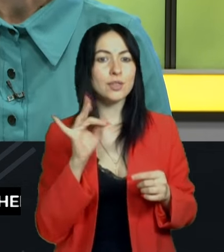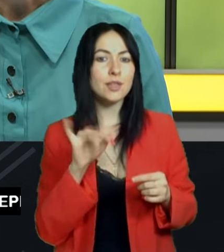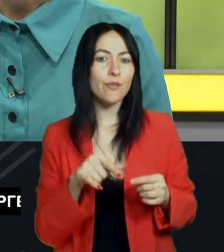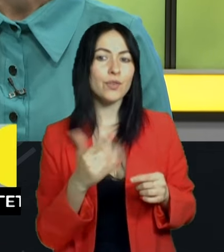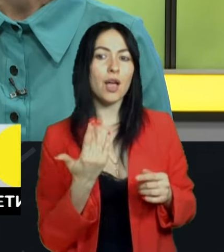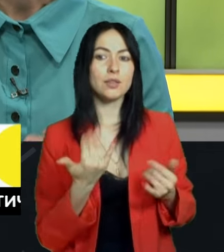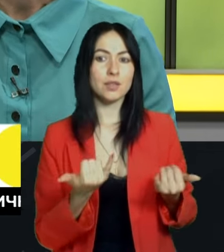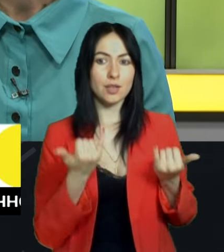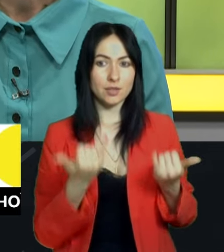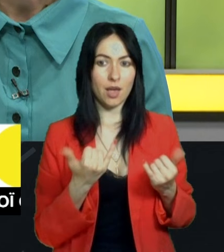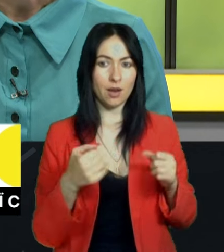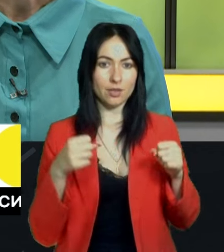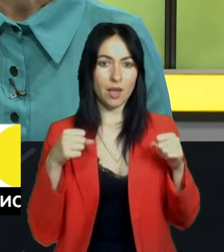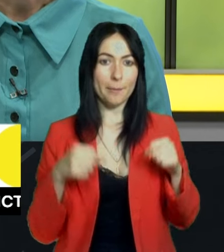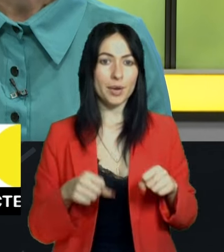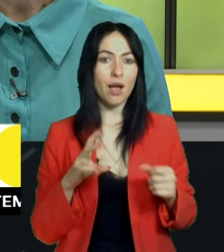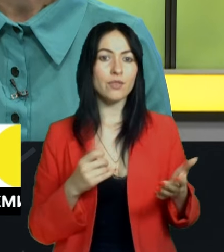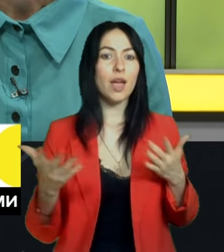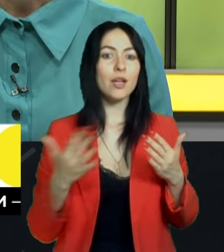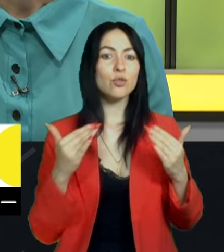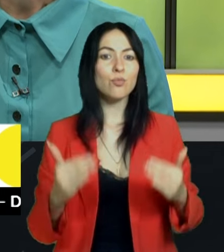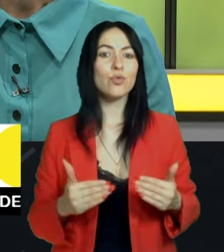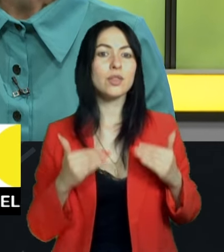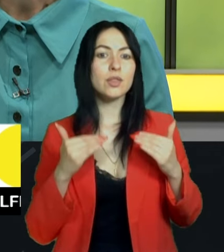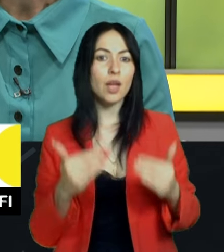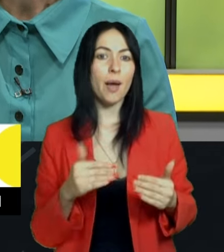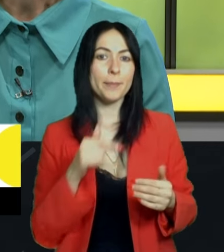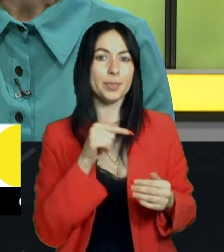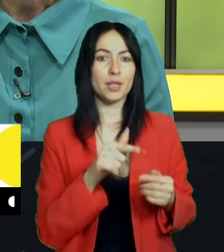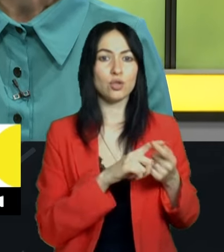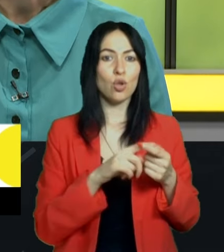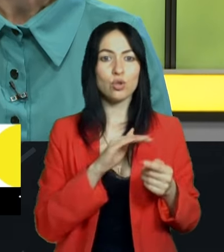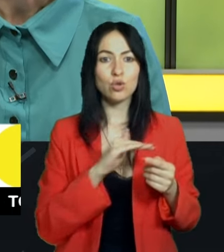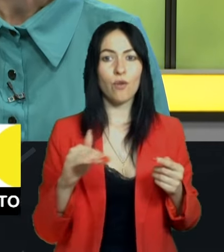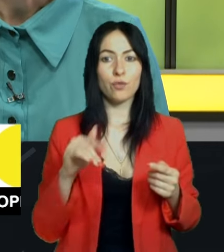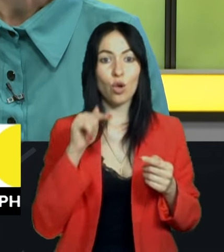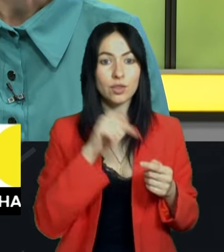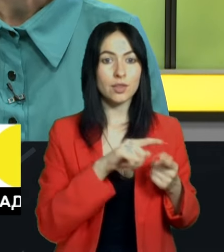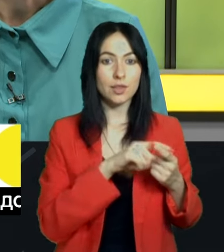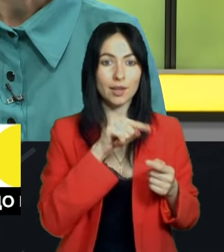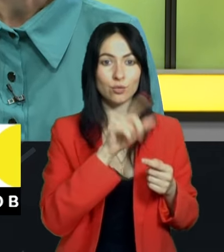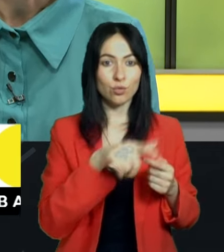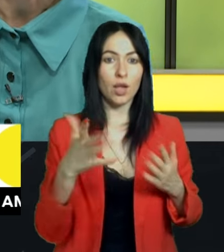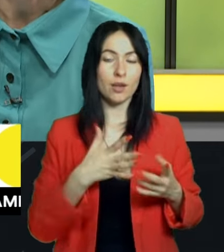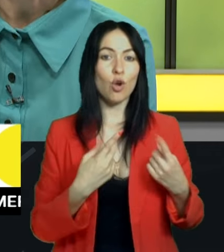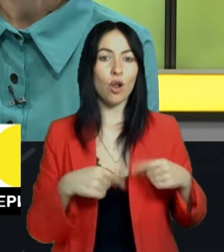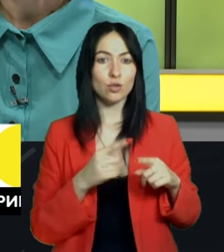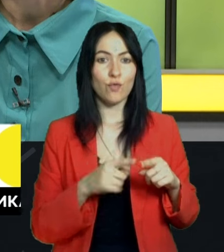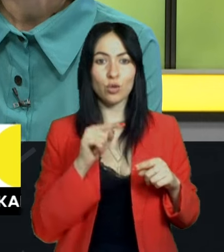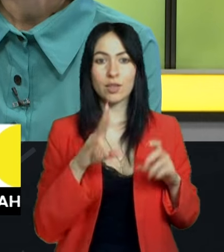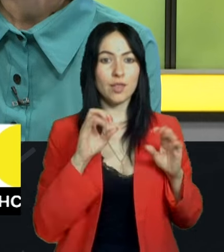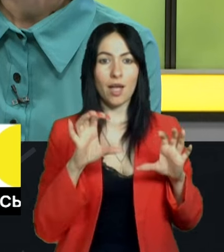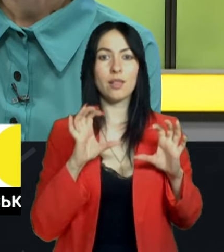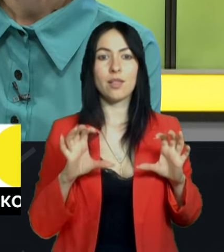справ і на якому етапі вони стосовно винуватців, стосовно тих людей, які організували такий нелегальний гральний бізнес?